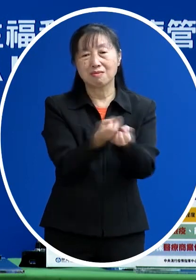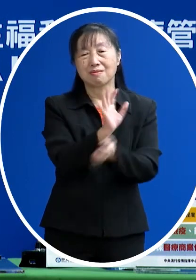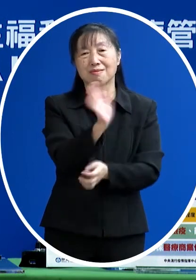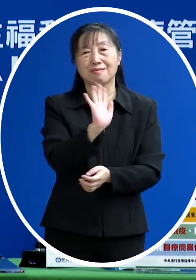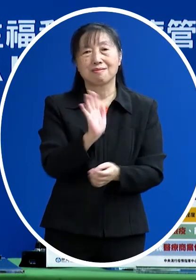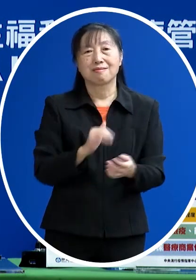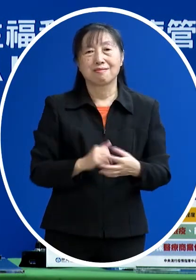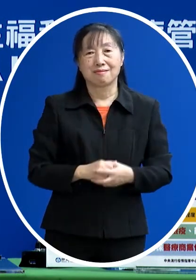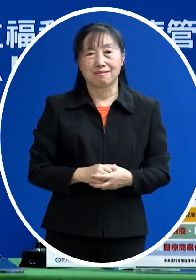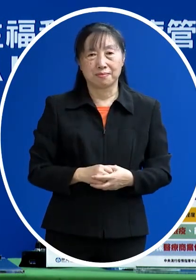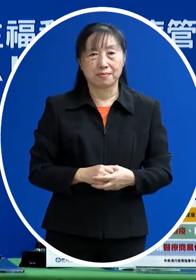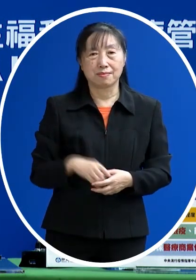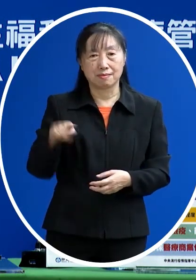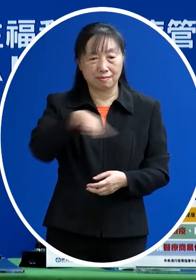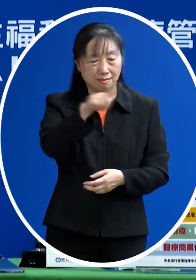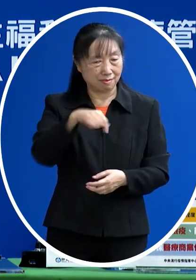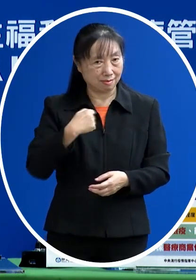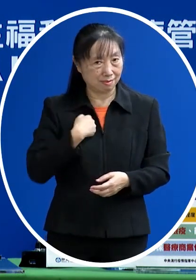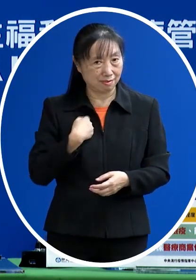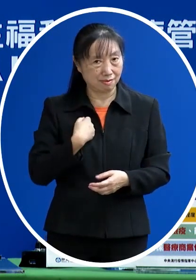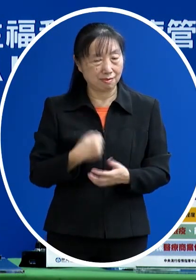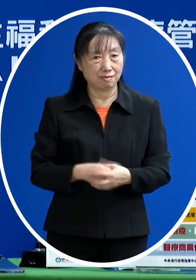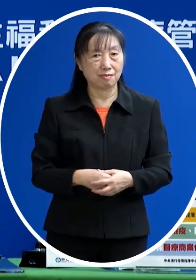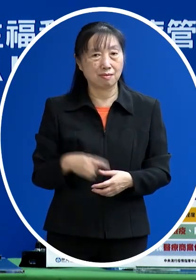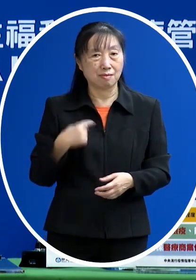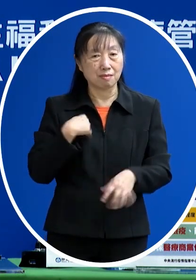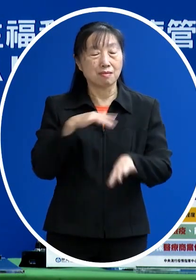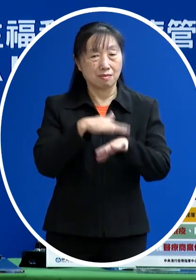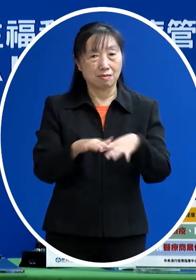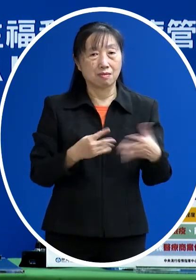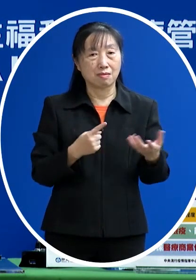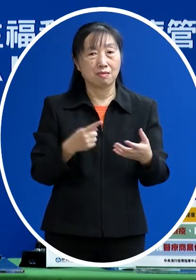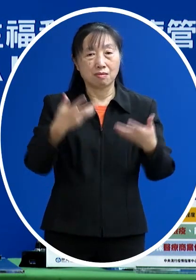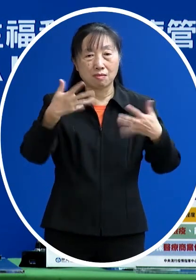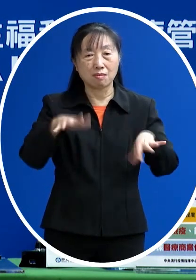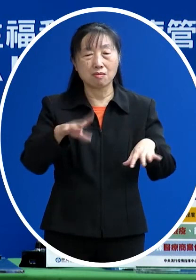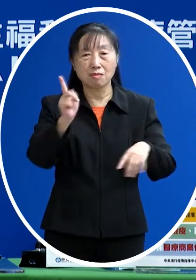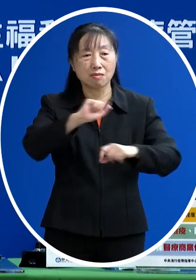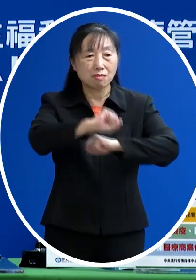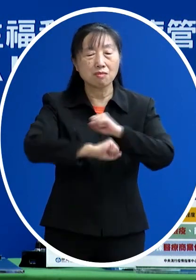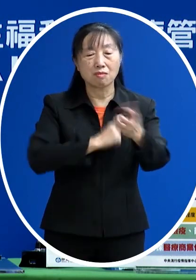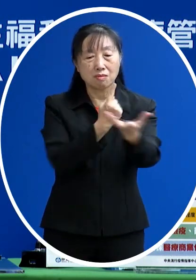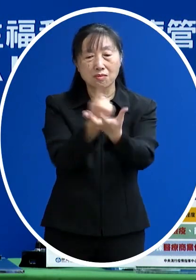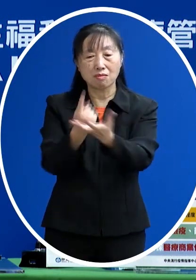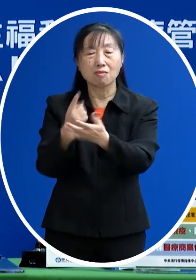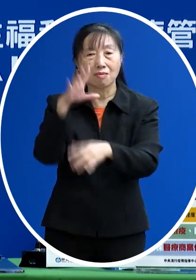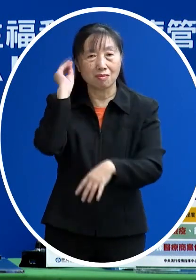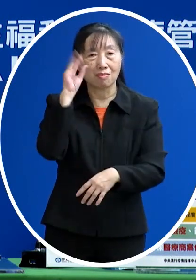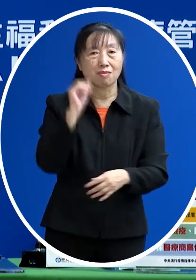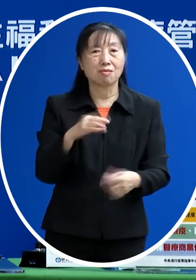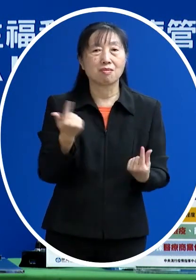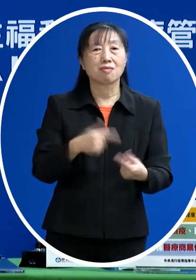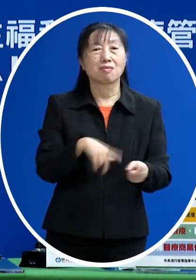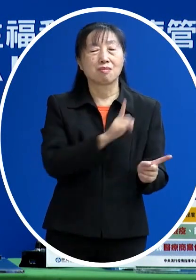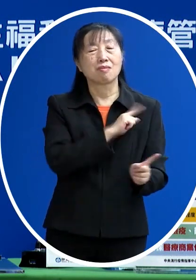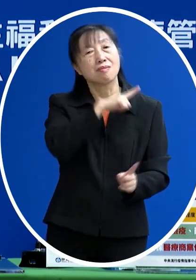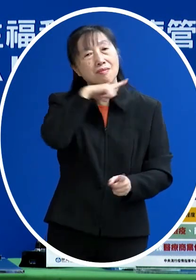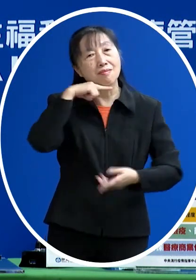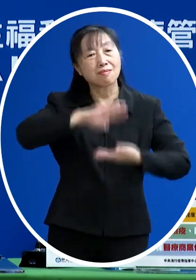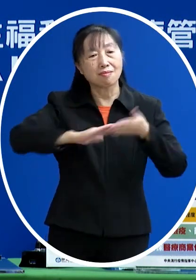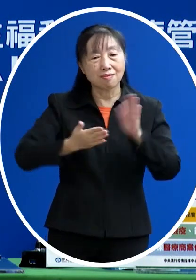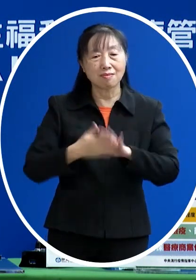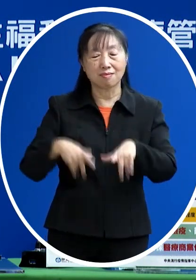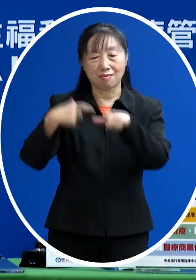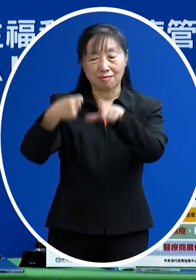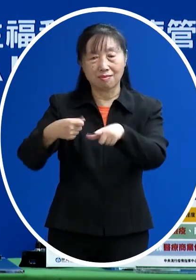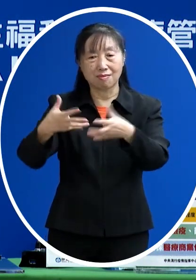這裡面 大家也都瞭解 事實上我都會參加很多的 不管是這種私人的行程也好 或是公